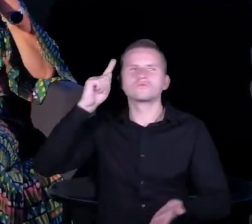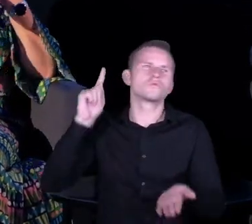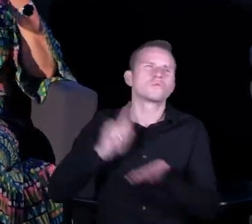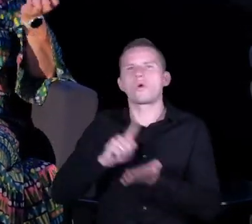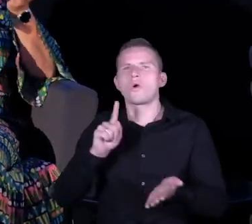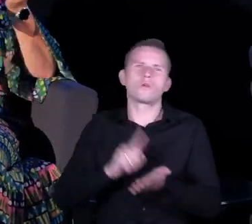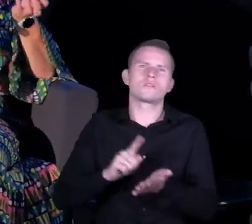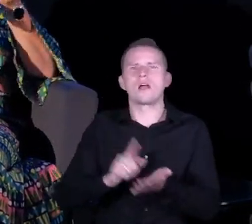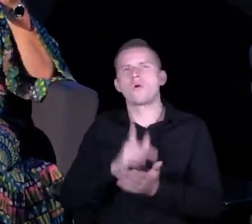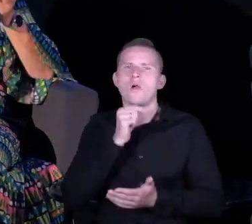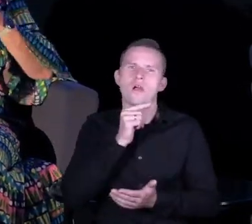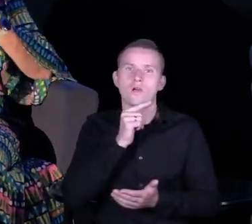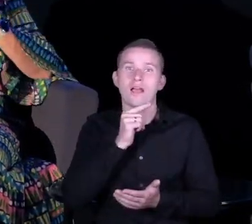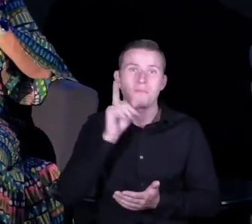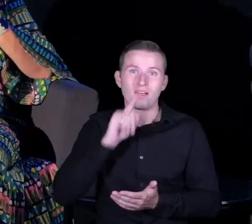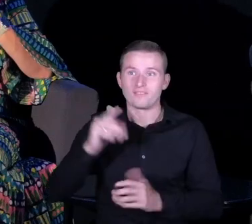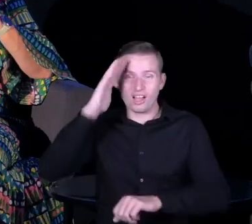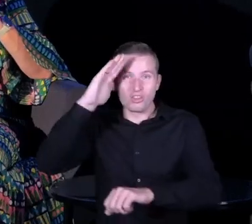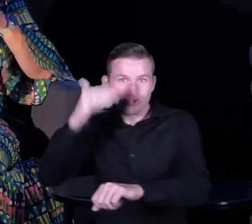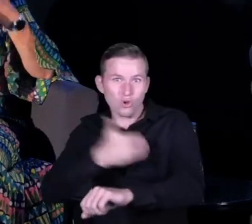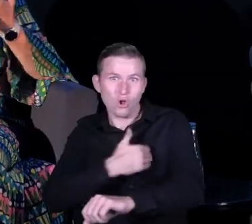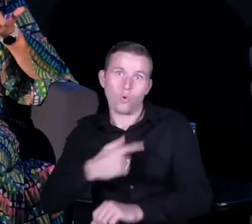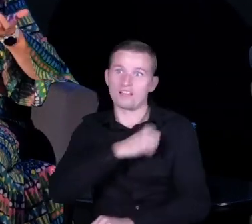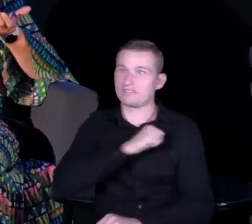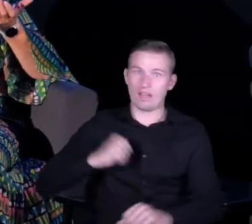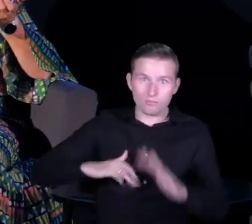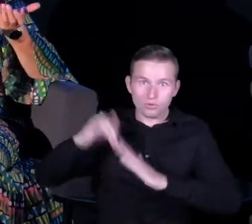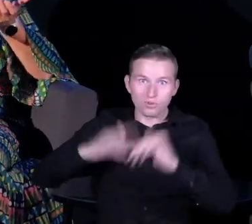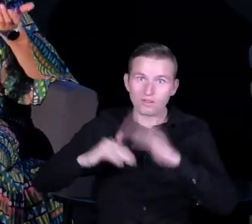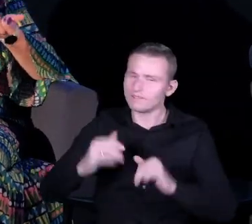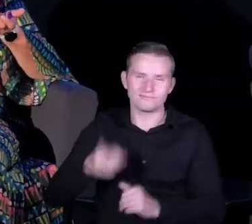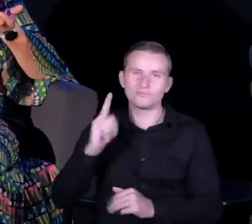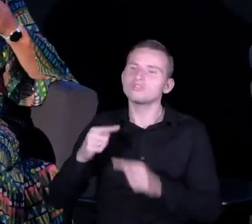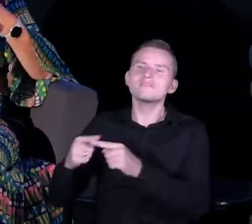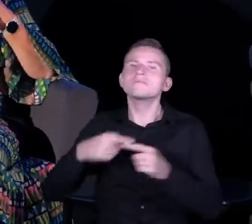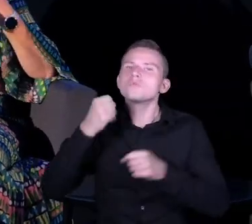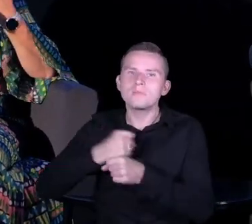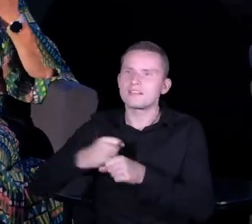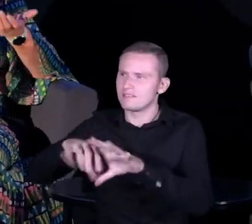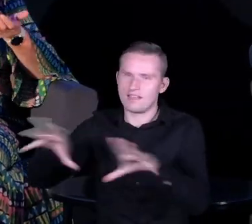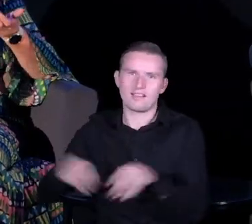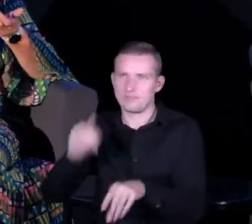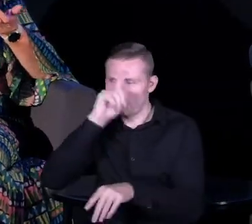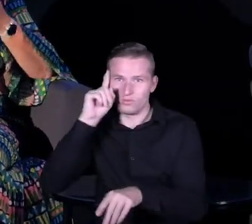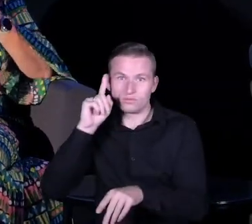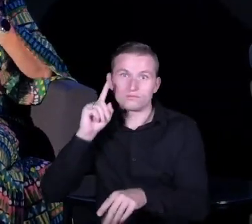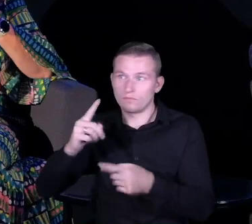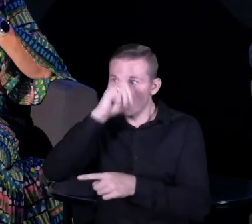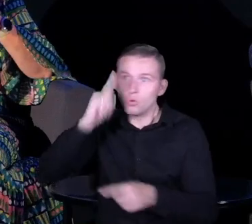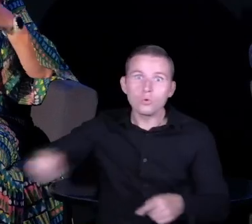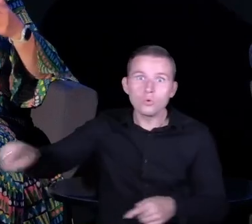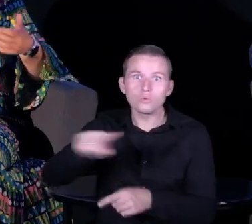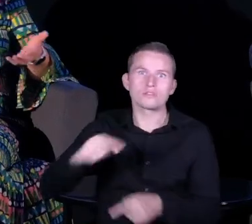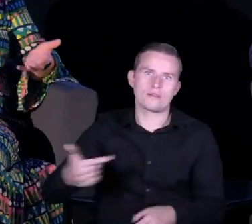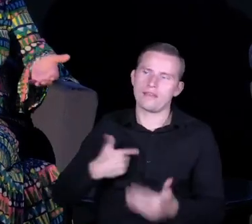z takimi różnymi możliwościami, pomysłami, gdybym nie współpracowała z ludźmi. Jestem im wdzięczna za to, że mogłam z